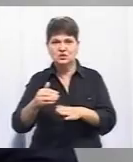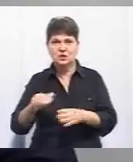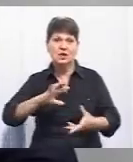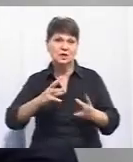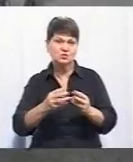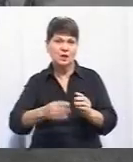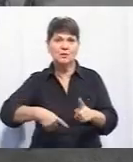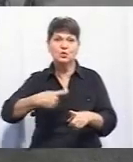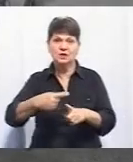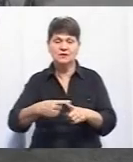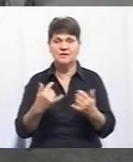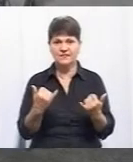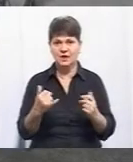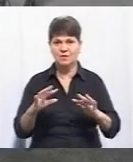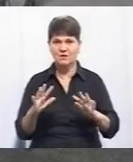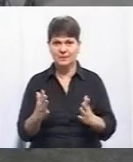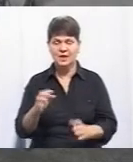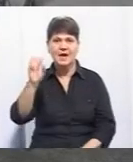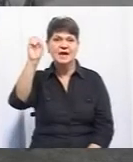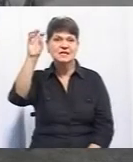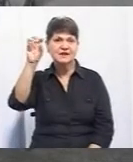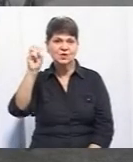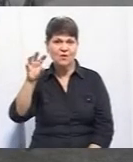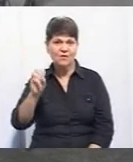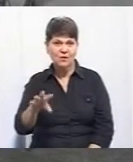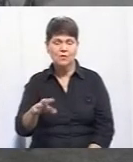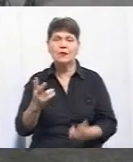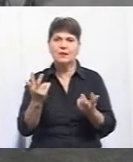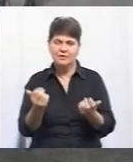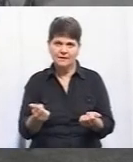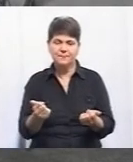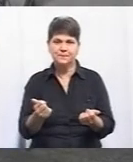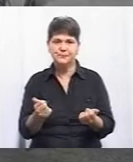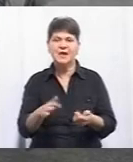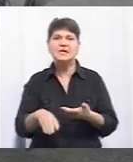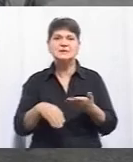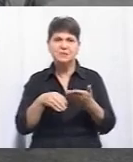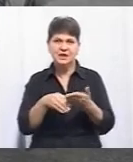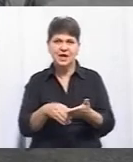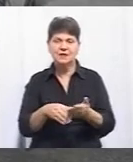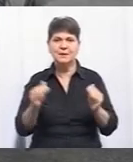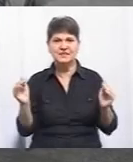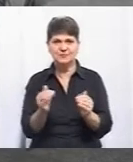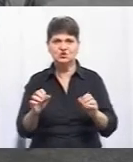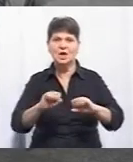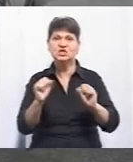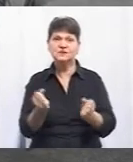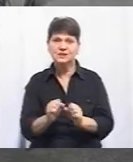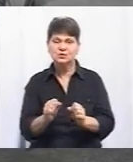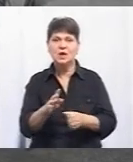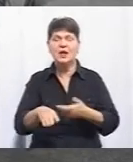даному випадку світлофорний об'єкт, він сприятиме зменшення швидкості,